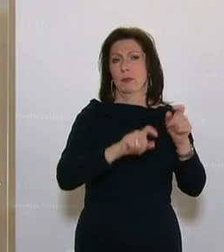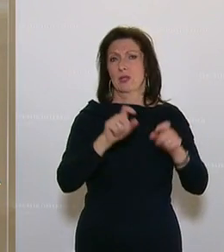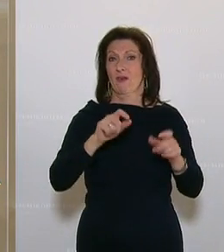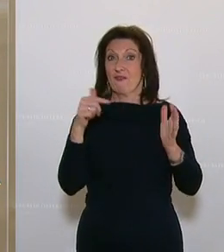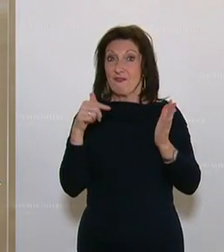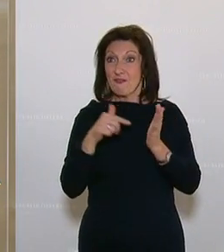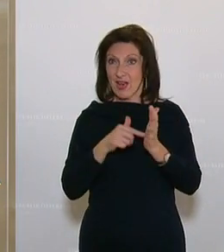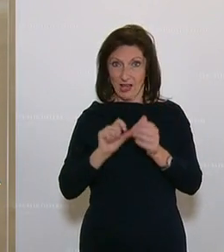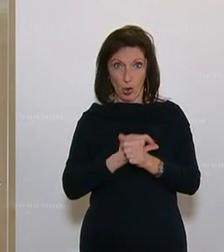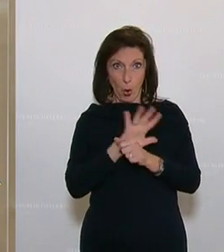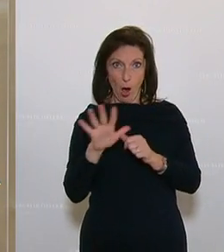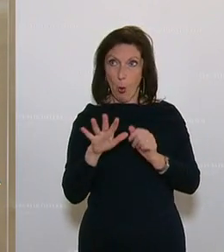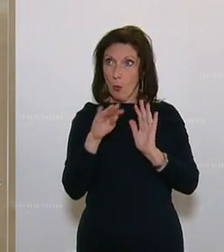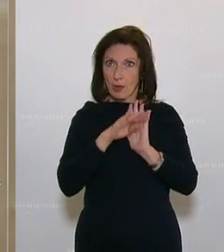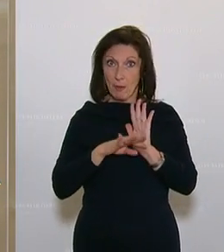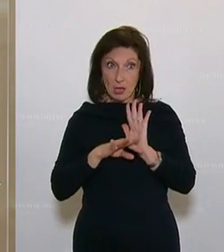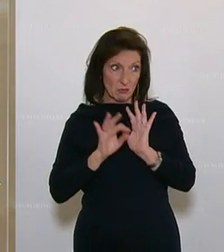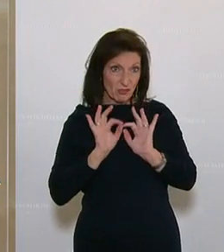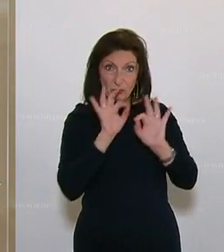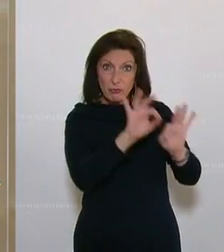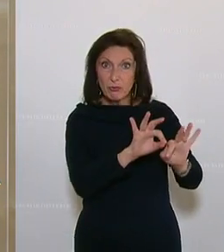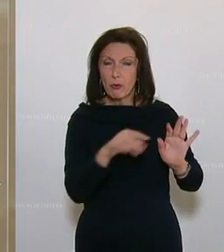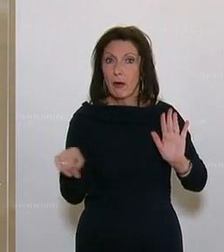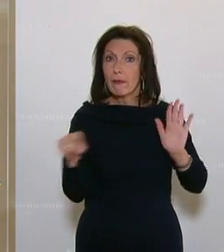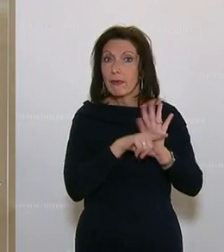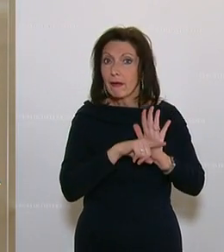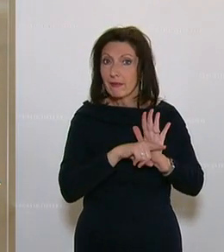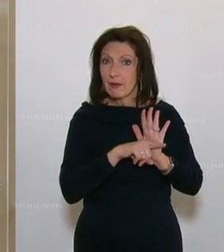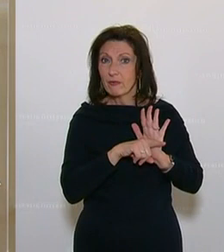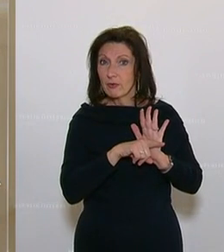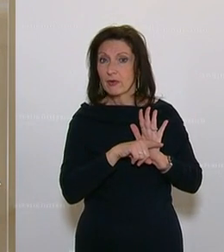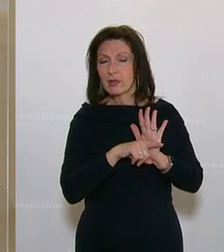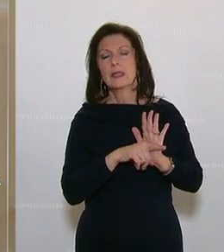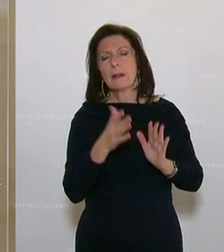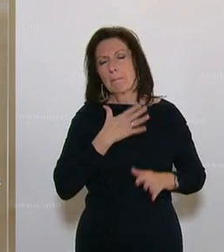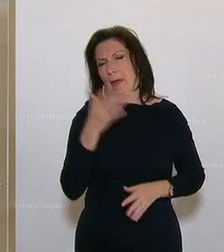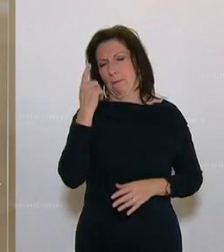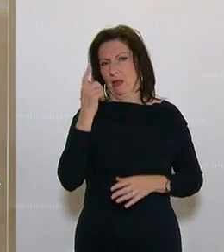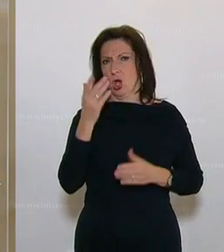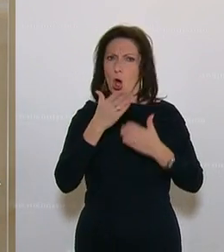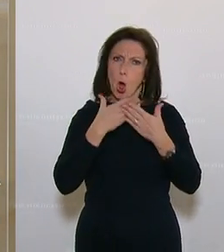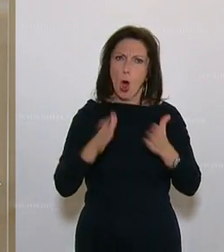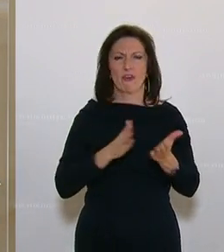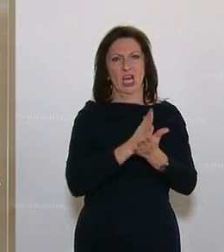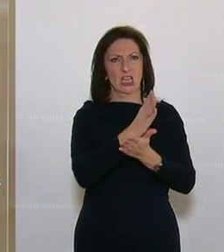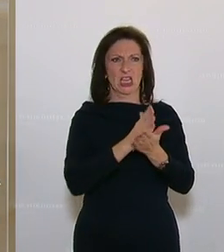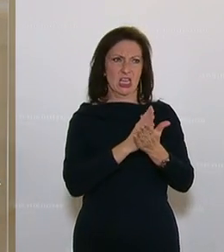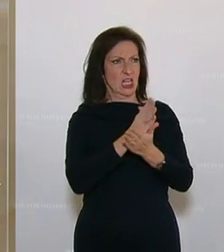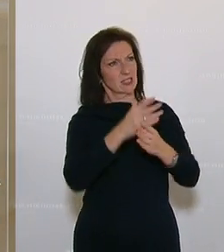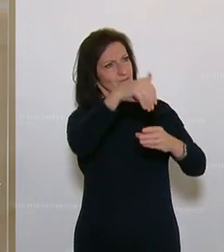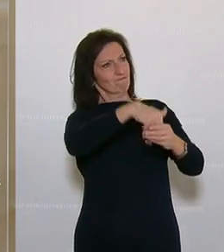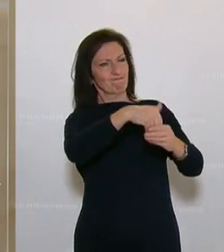der Covid-Maßnahmen Nachteile sogar passiert sind. Und ich finde, der öffentliche Dienst hat eine Vorbildwirkung